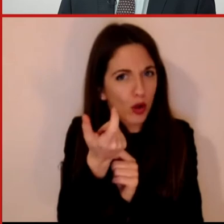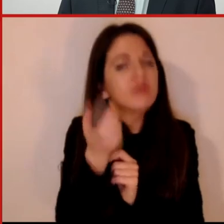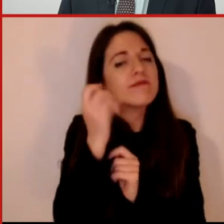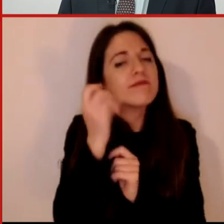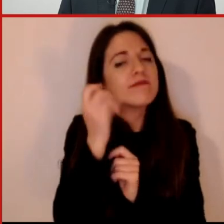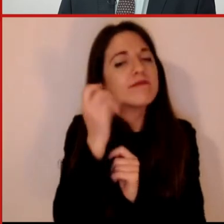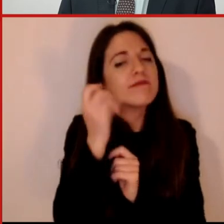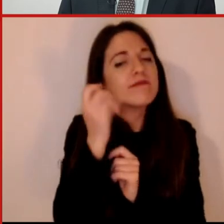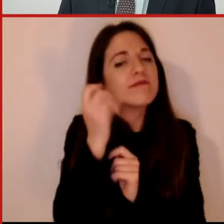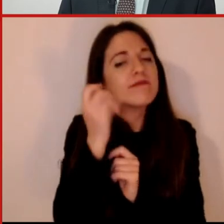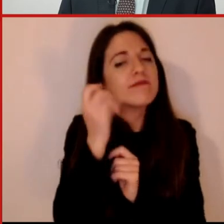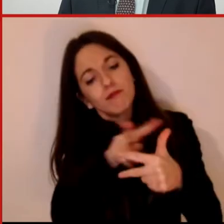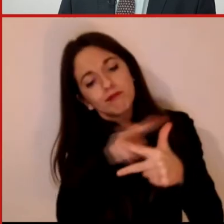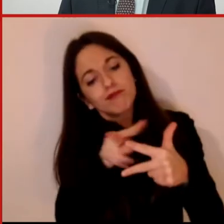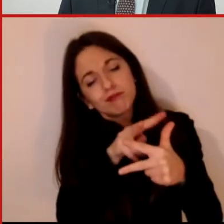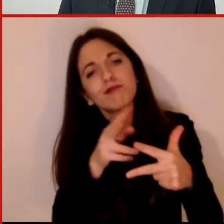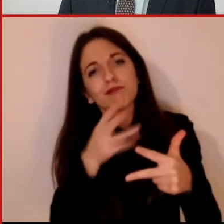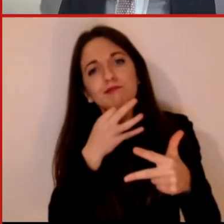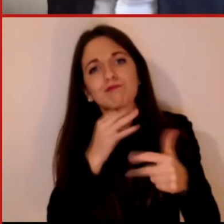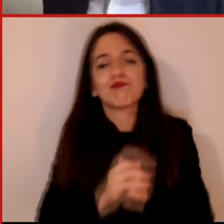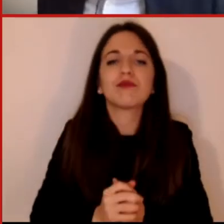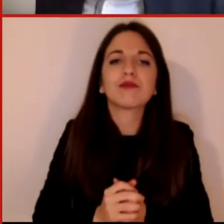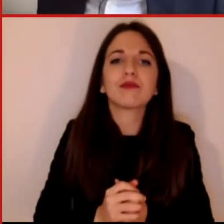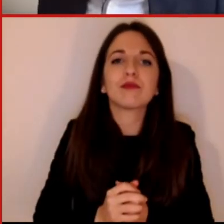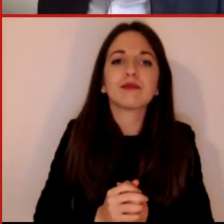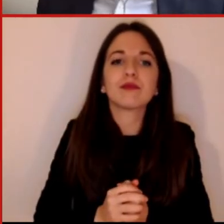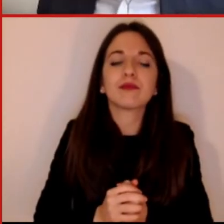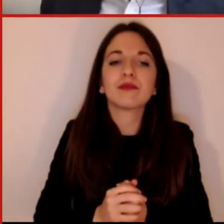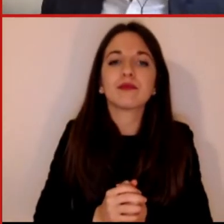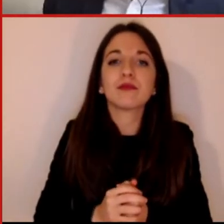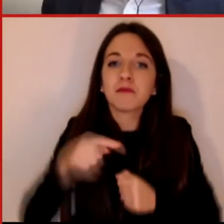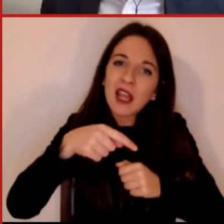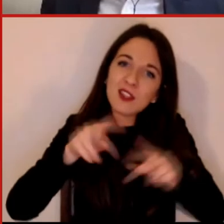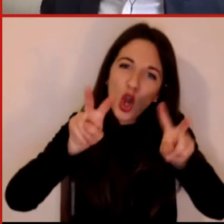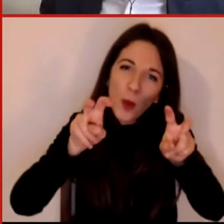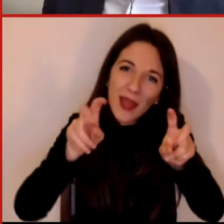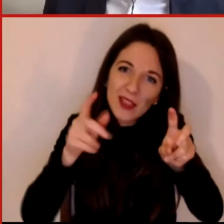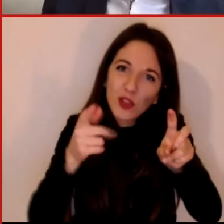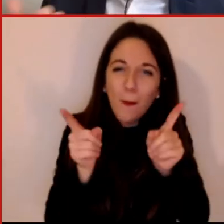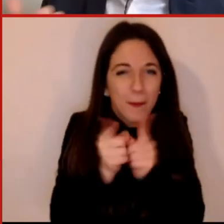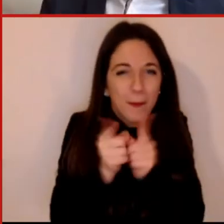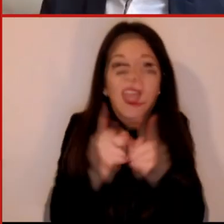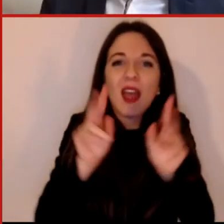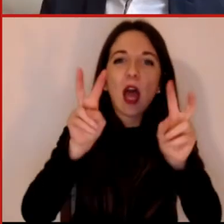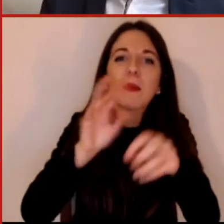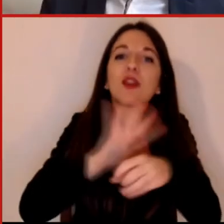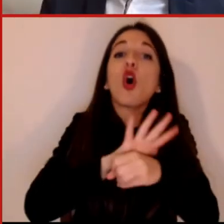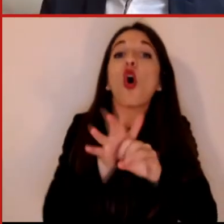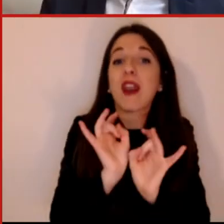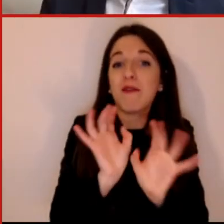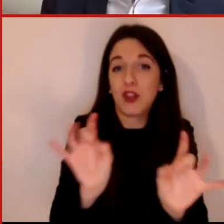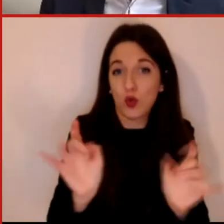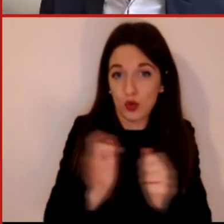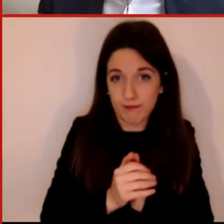torniamo alle slide, apriamo la parentesi Covid e poi c'è una chiusura, abbiamo in pochi minuti. Se